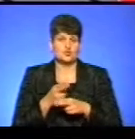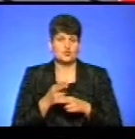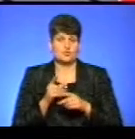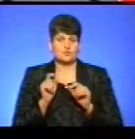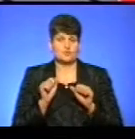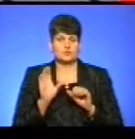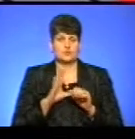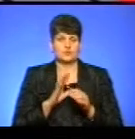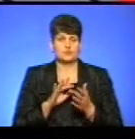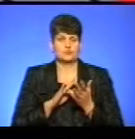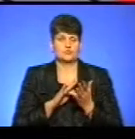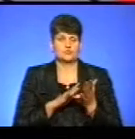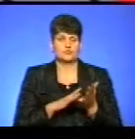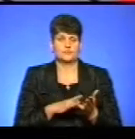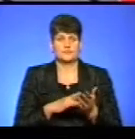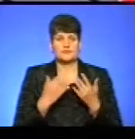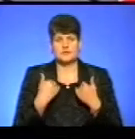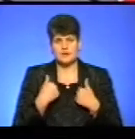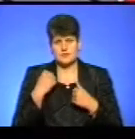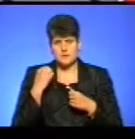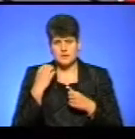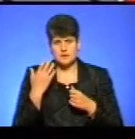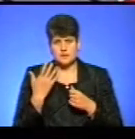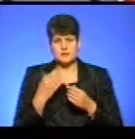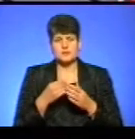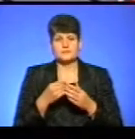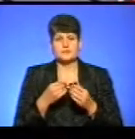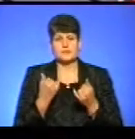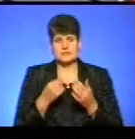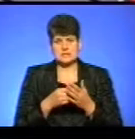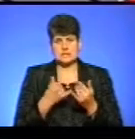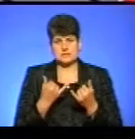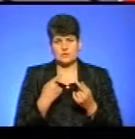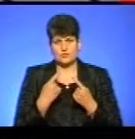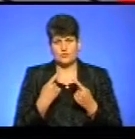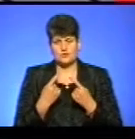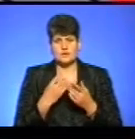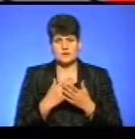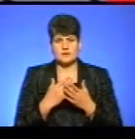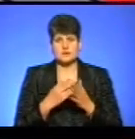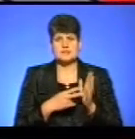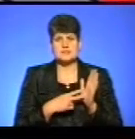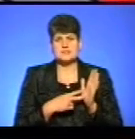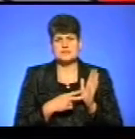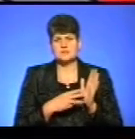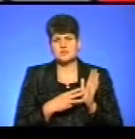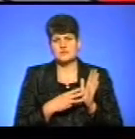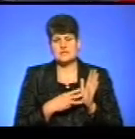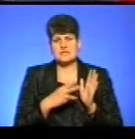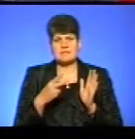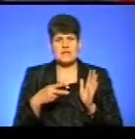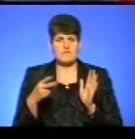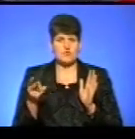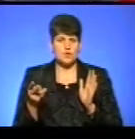подорожували. І, наскільки я пам'ятаю, ціна на даний момент, яка обговорюється, вона йдеться про 7 чи 8 євро